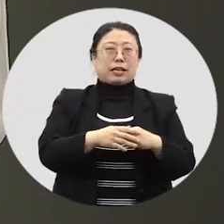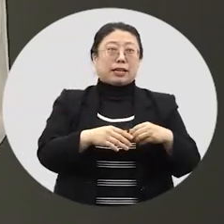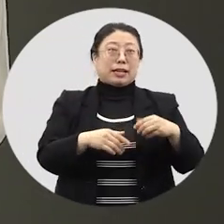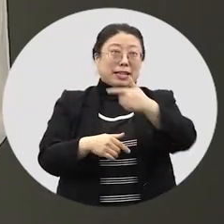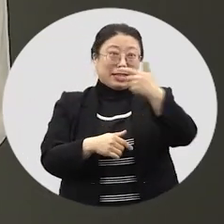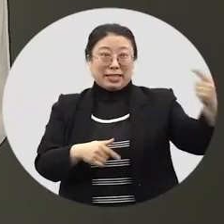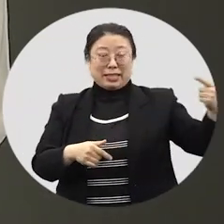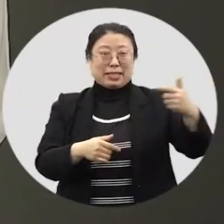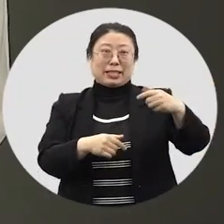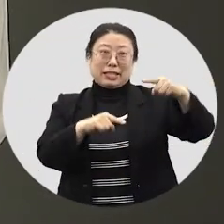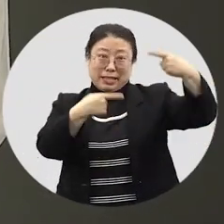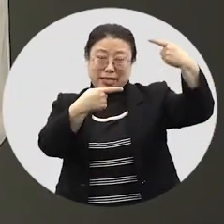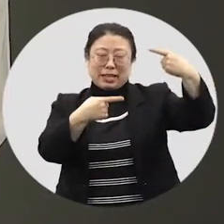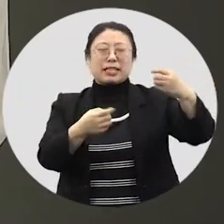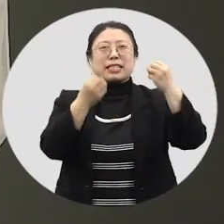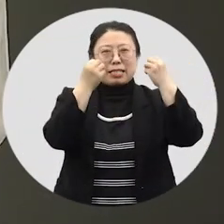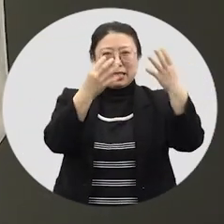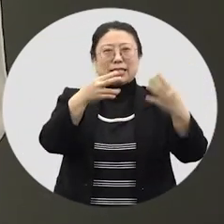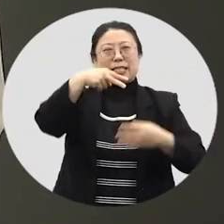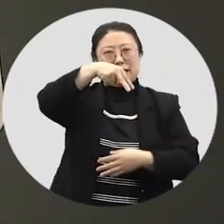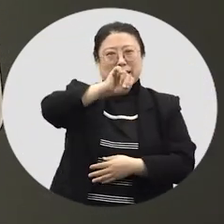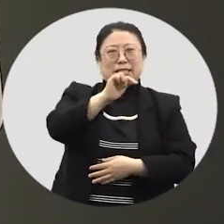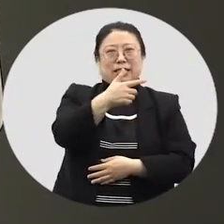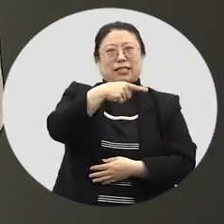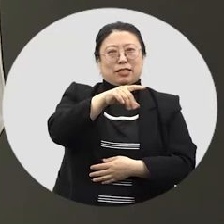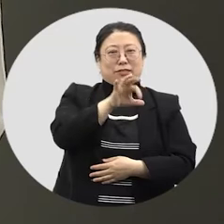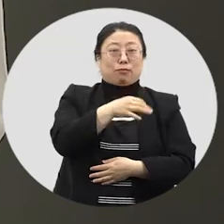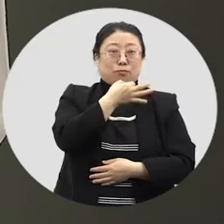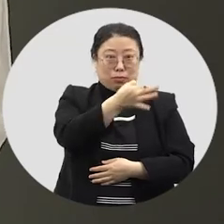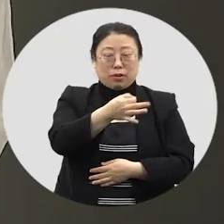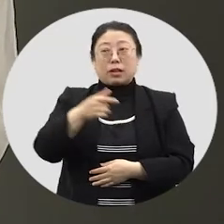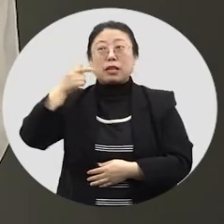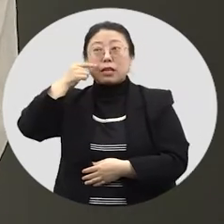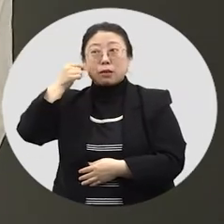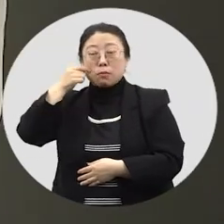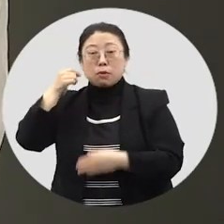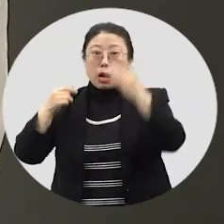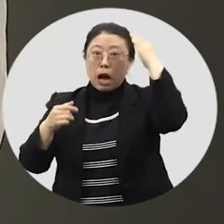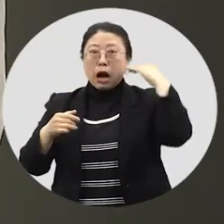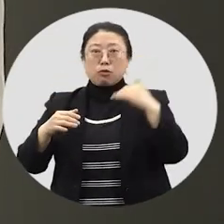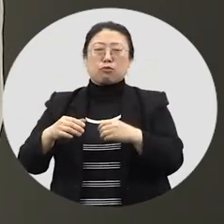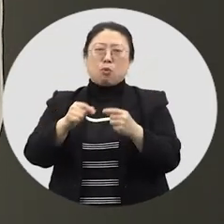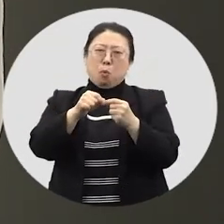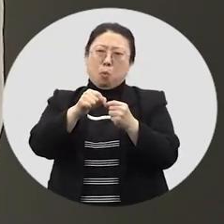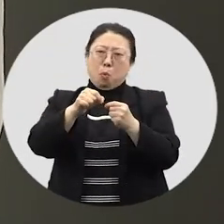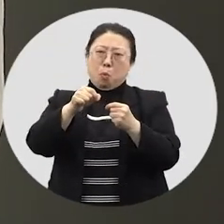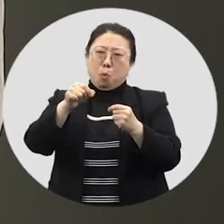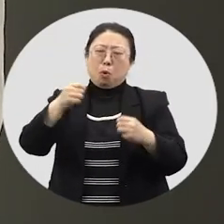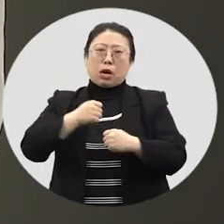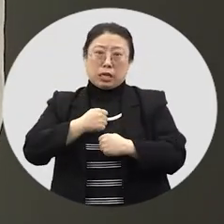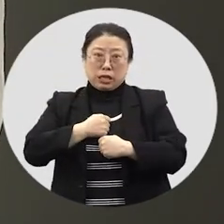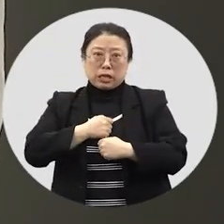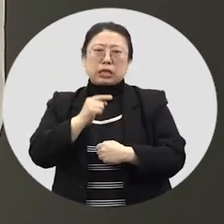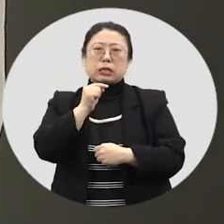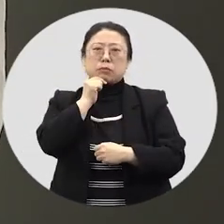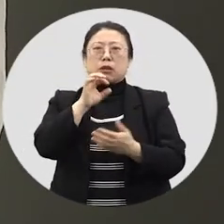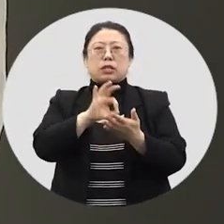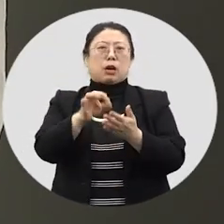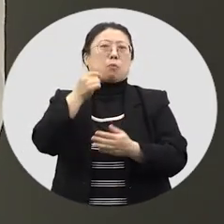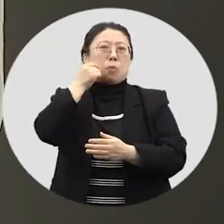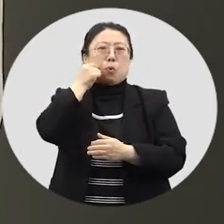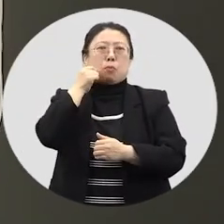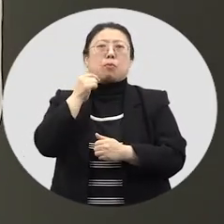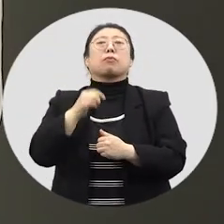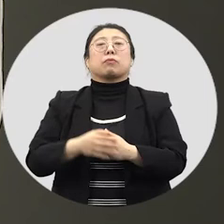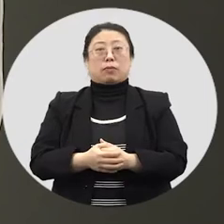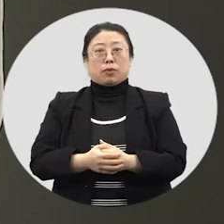1일을 새로운 설이라는 의미로 신정이라고 부르겠어요. 일본은 우리 민족이 오랫동안 지켜왔던